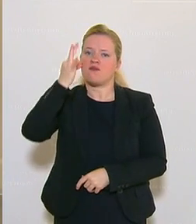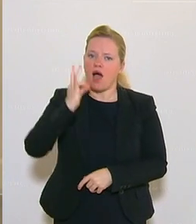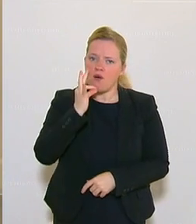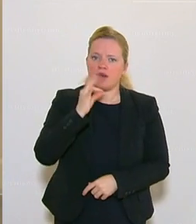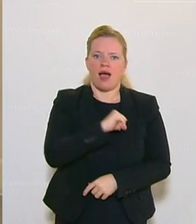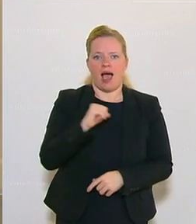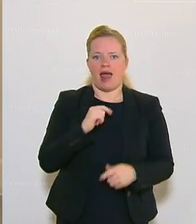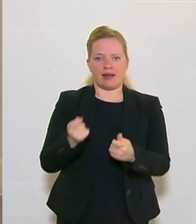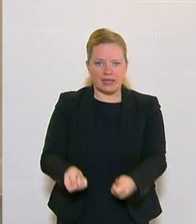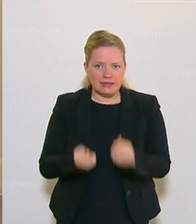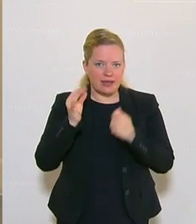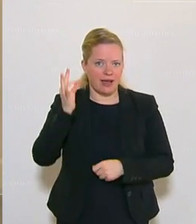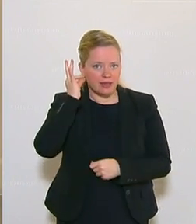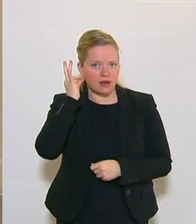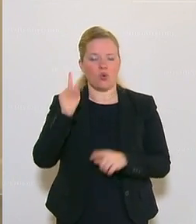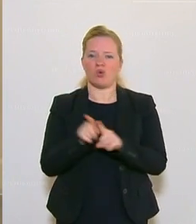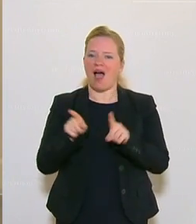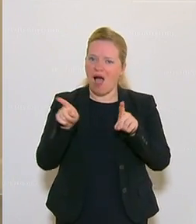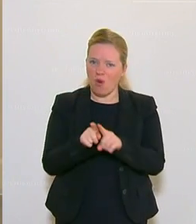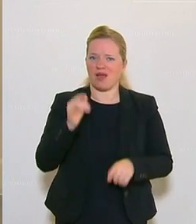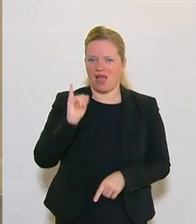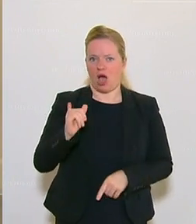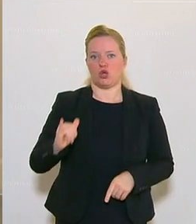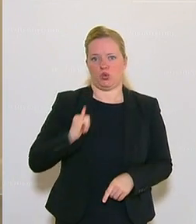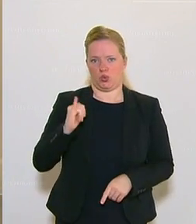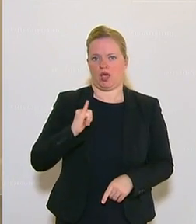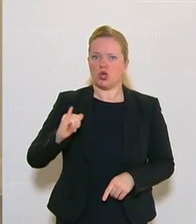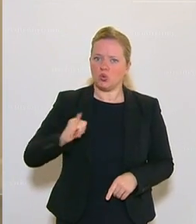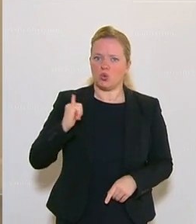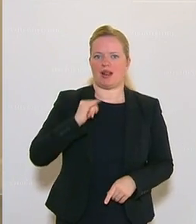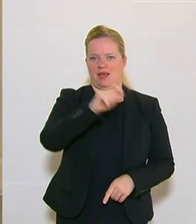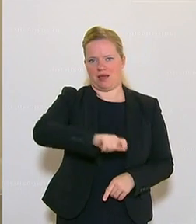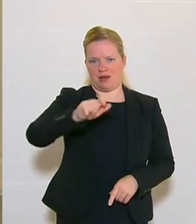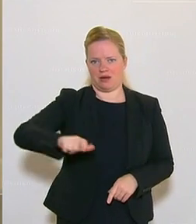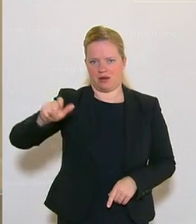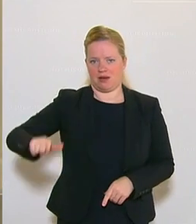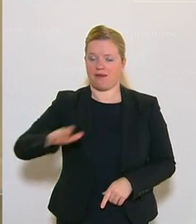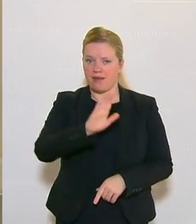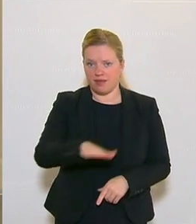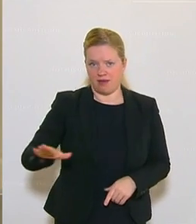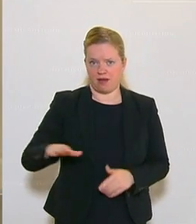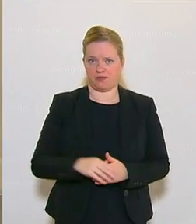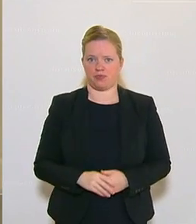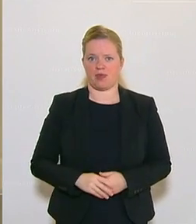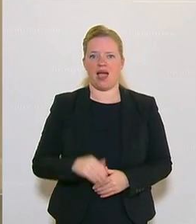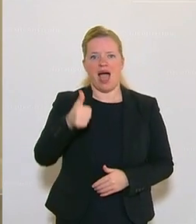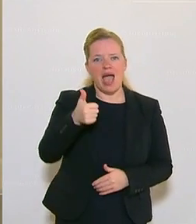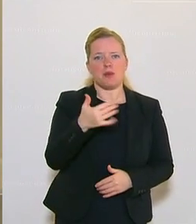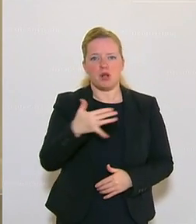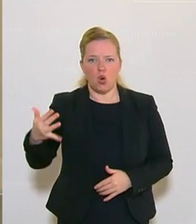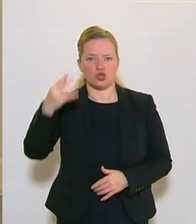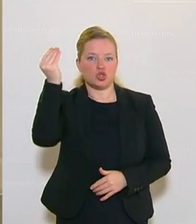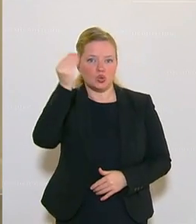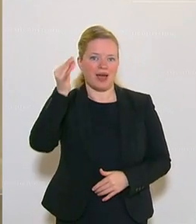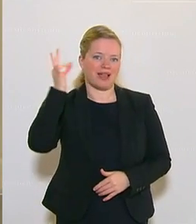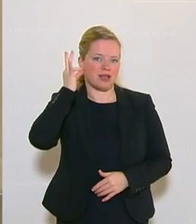Alleinerzieherinnen und ja, das sind die Jungen, die Jugendlichen und die Kinder. Es sind eine Million Schülerinnen und